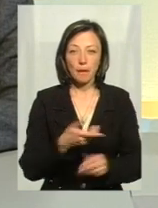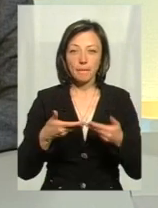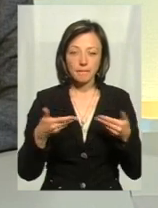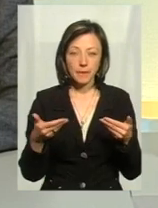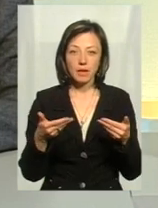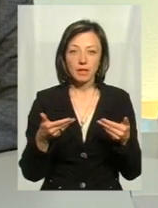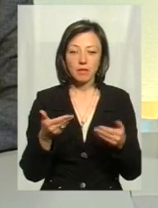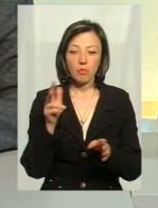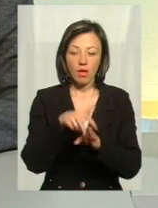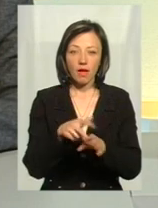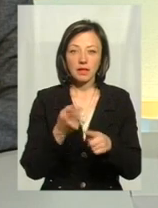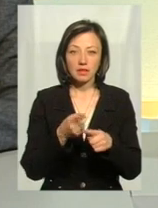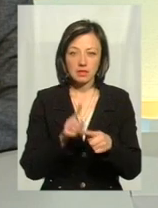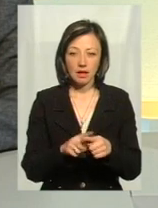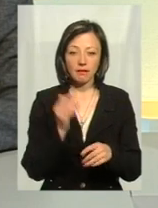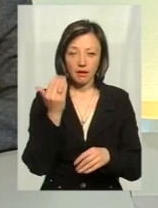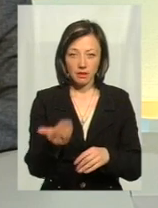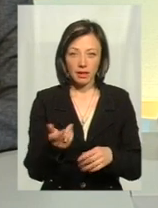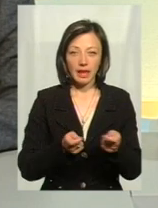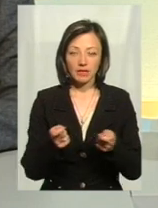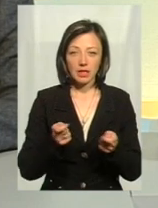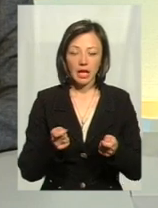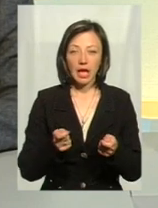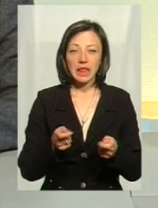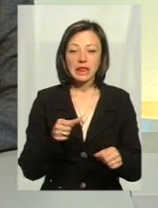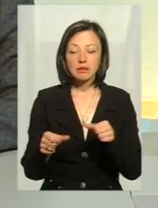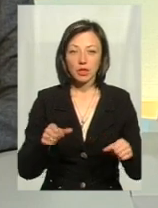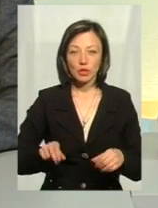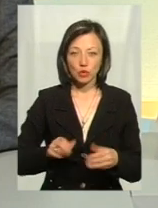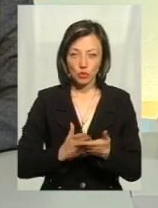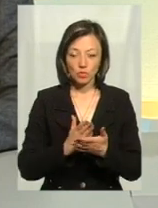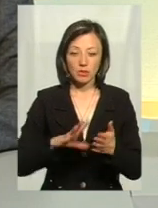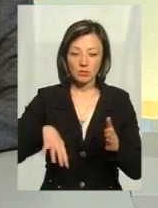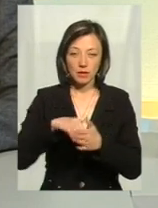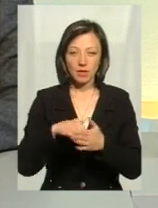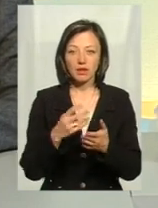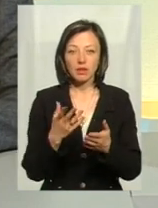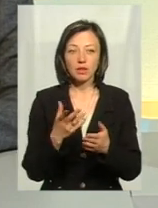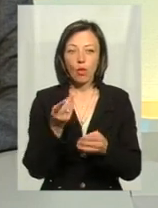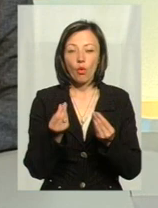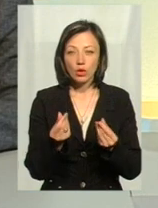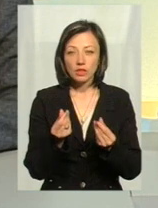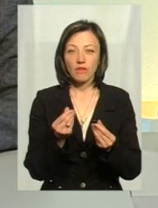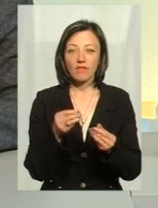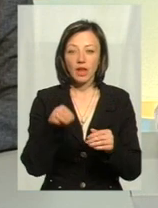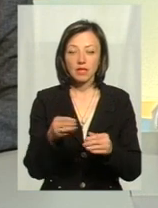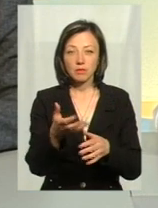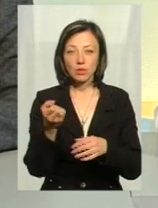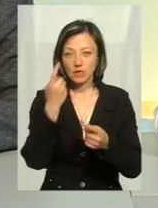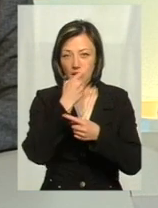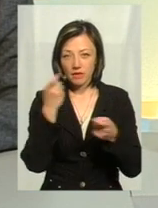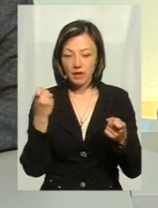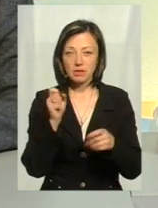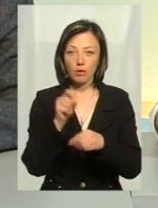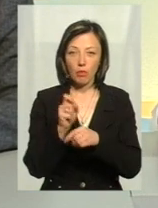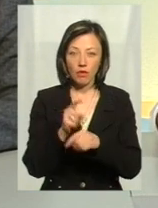поклали цей тягар на керівники диспетчерських служб. Тобто, вони за свій кошт, ну, не за свій кошт, за той кошт, що вони в таксіста беруть за ефір, за